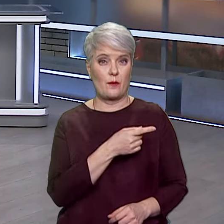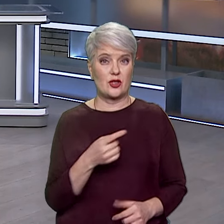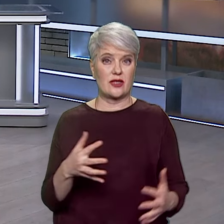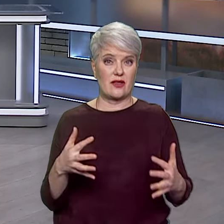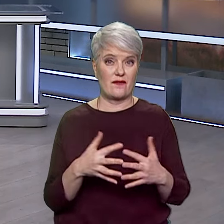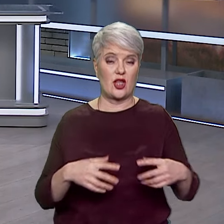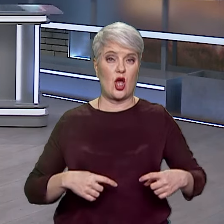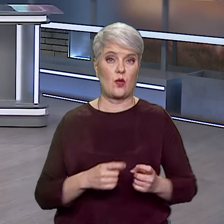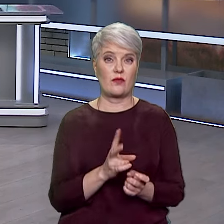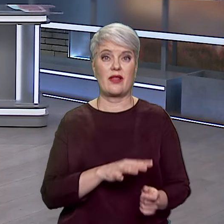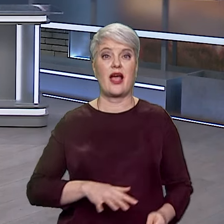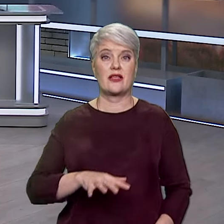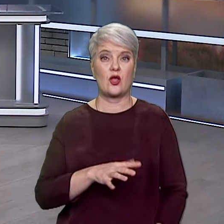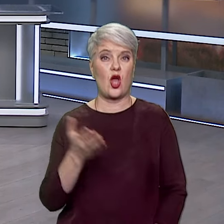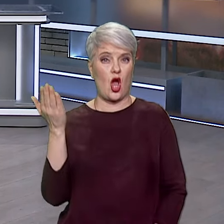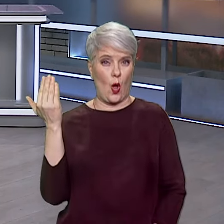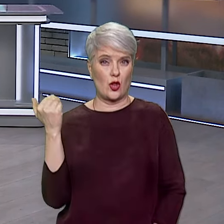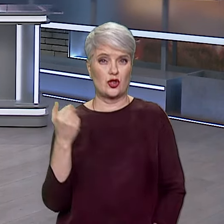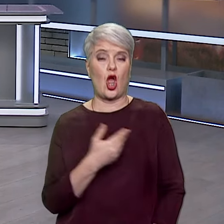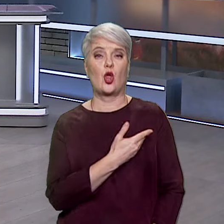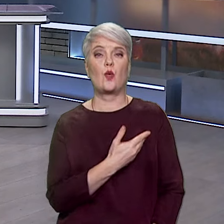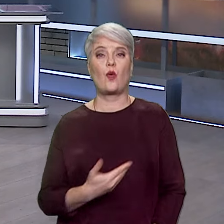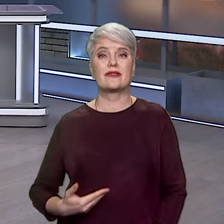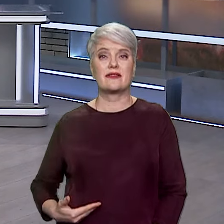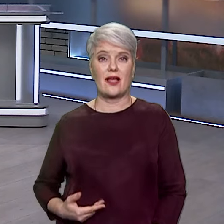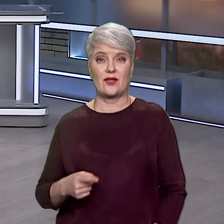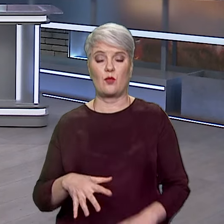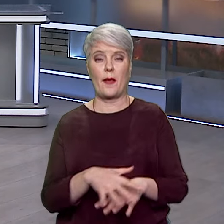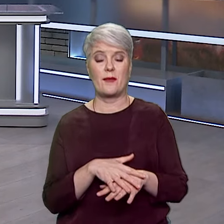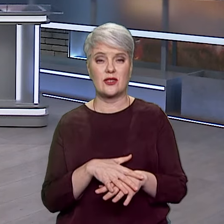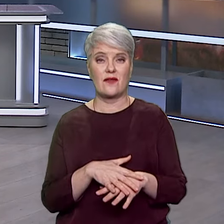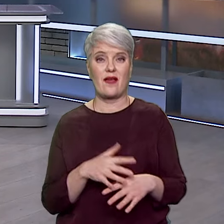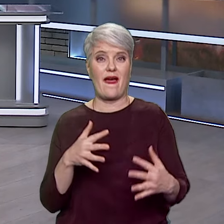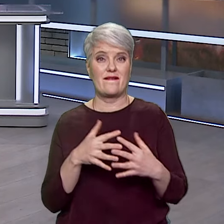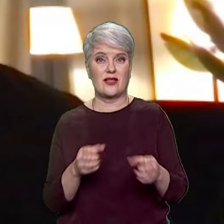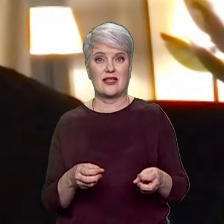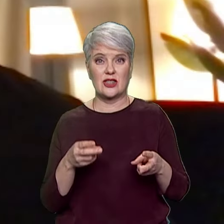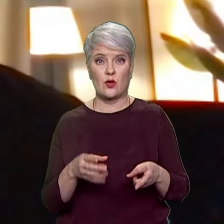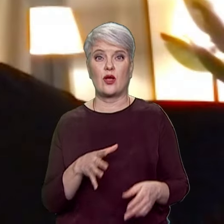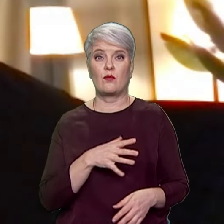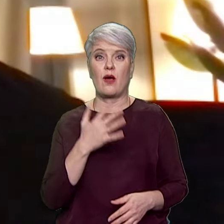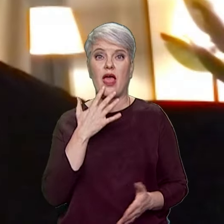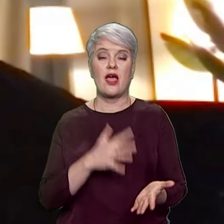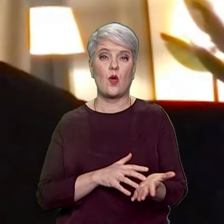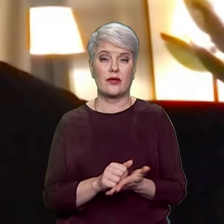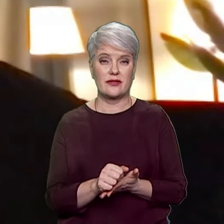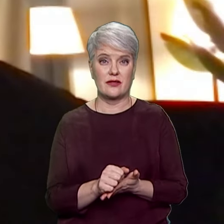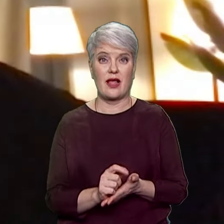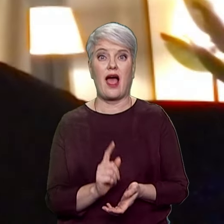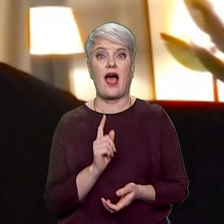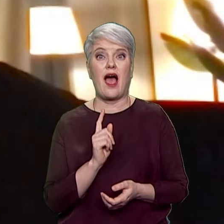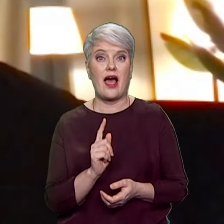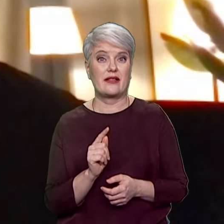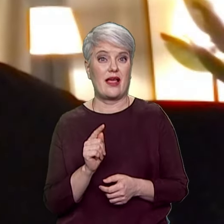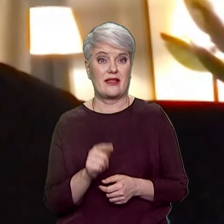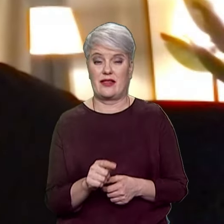колишньої Югославії, де були скоєні масовані воєнні злочини, навіть включно з злочином геноциду, але це також не